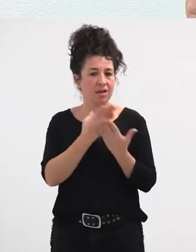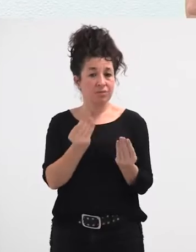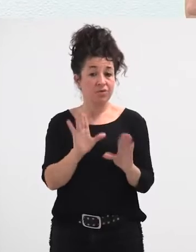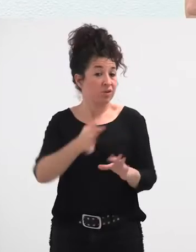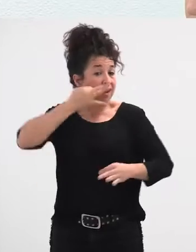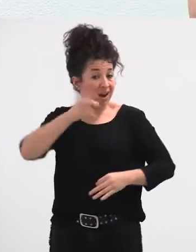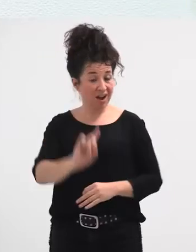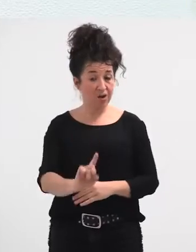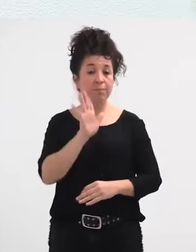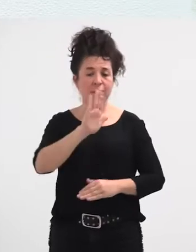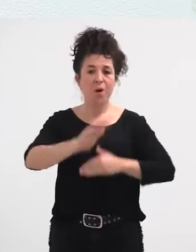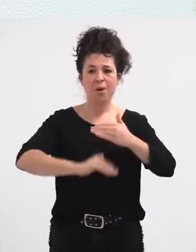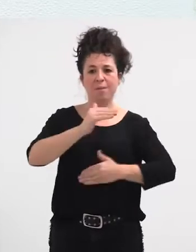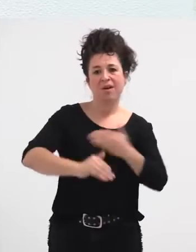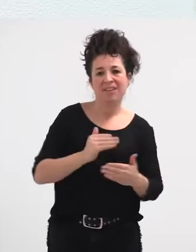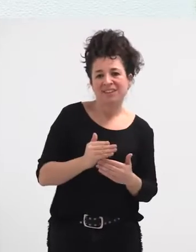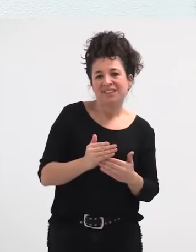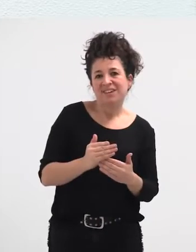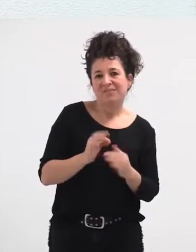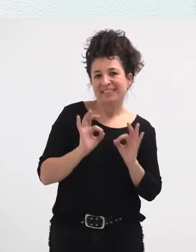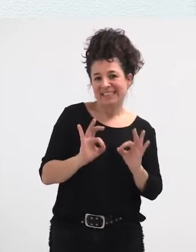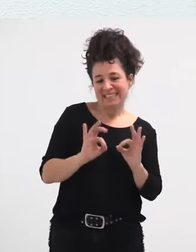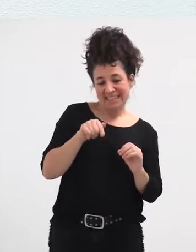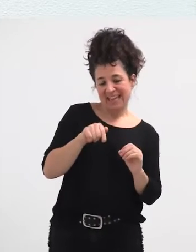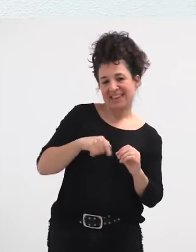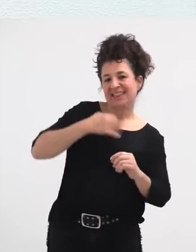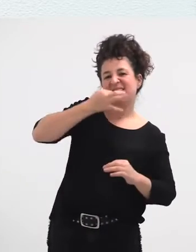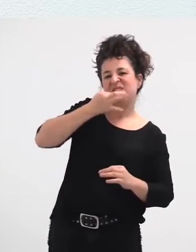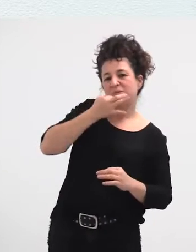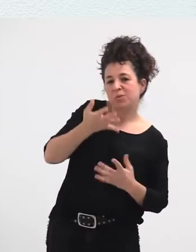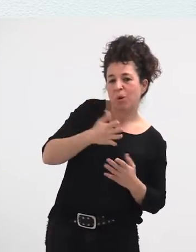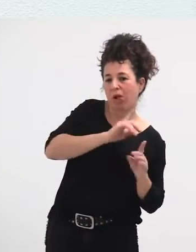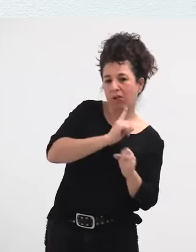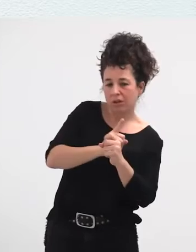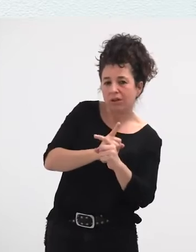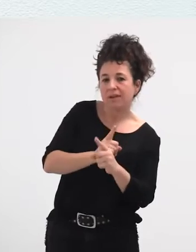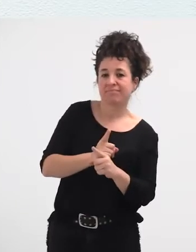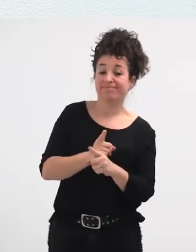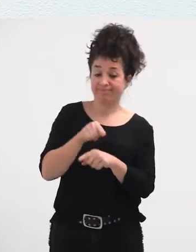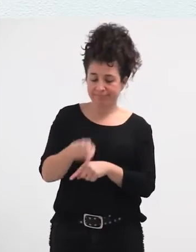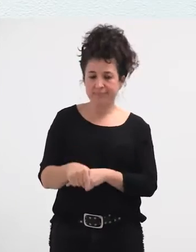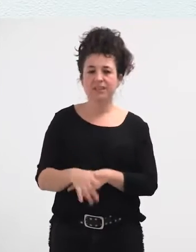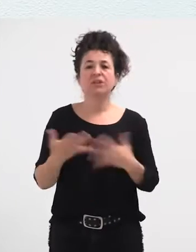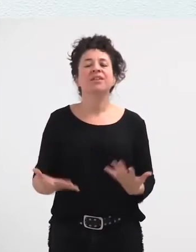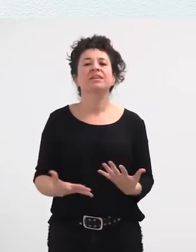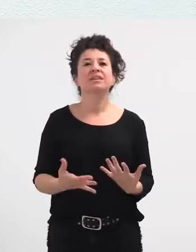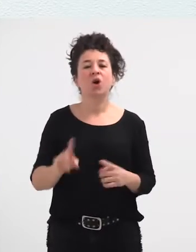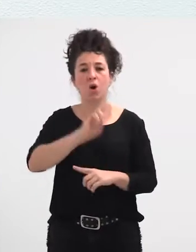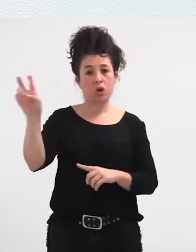horretan horrek ere indarra hartzen du. Orduan esan dugu, norke egiten du eskaria, hori ere geratzen,